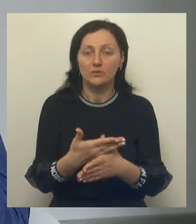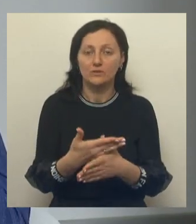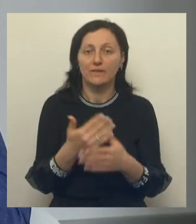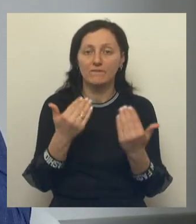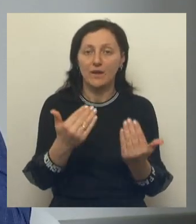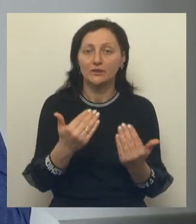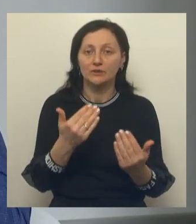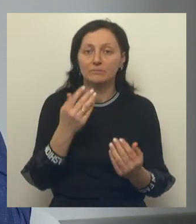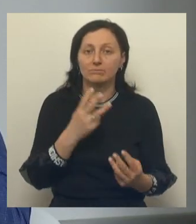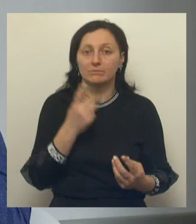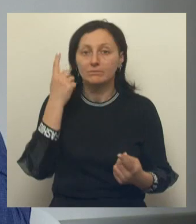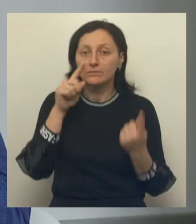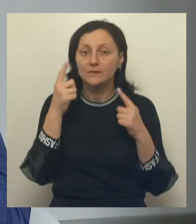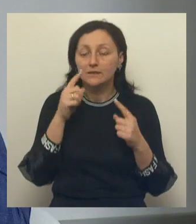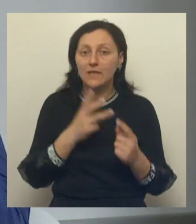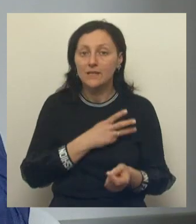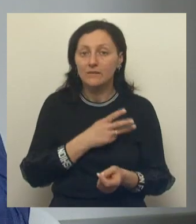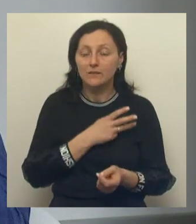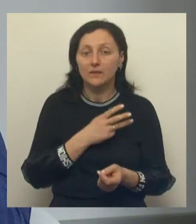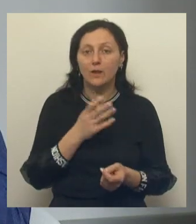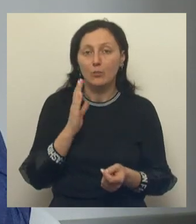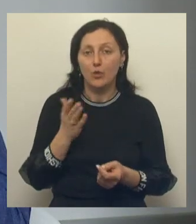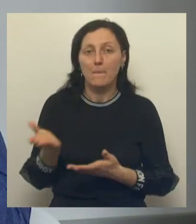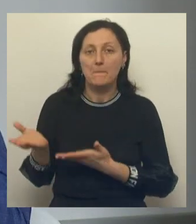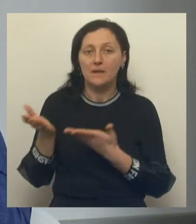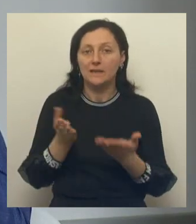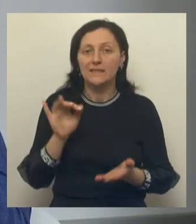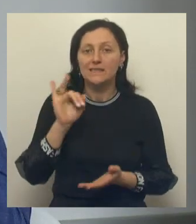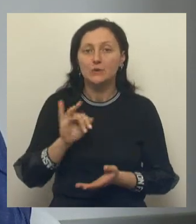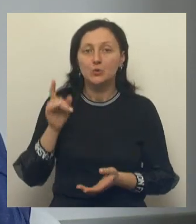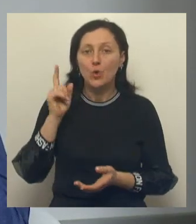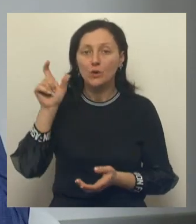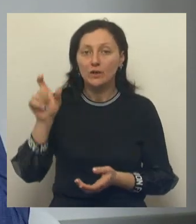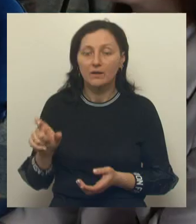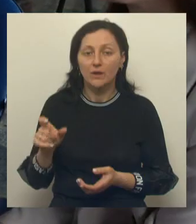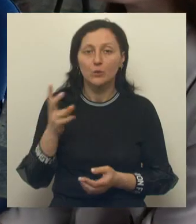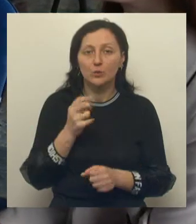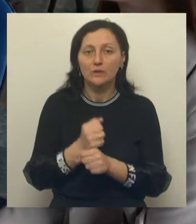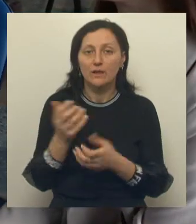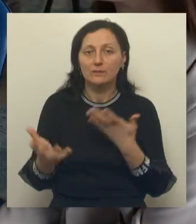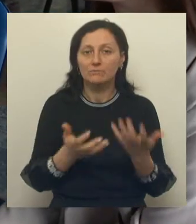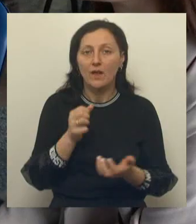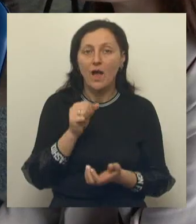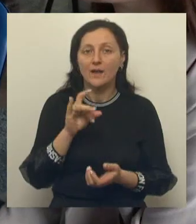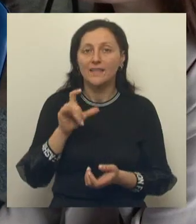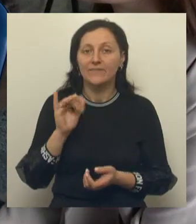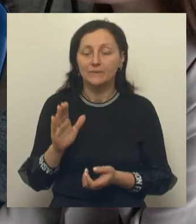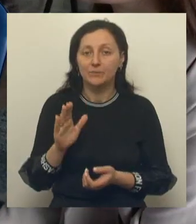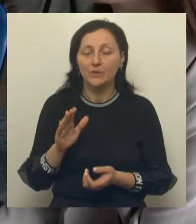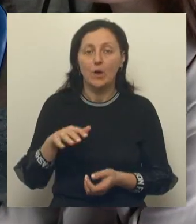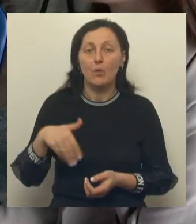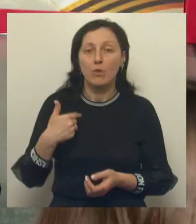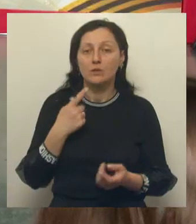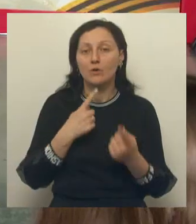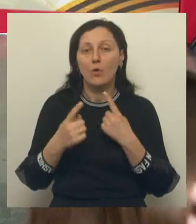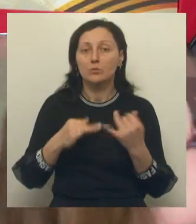Говорите, обязательно будем приглашать историков. Обязательно нужно заниматься архивами. После обсуждения